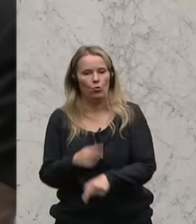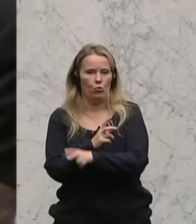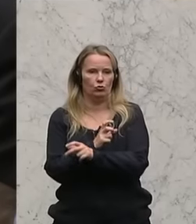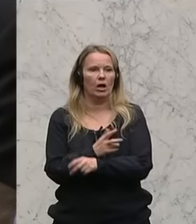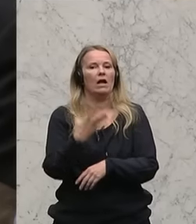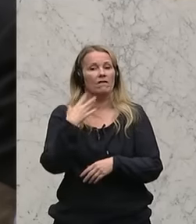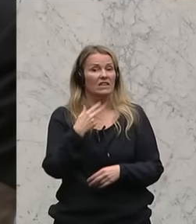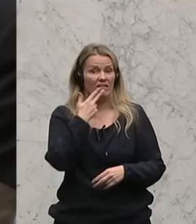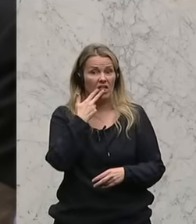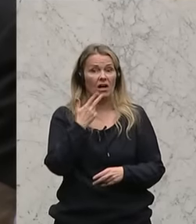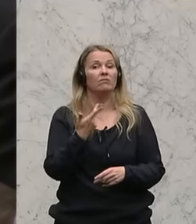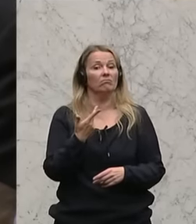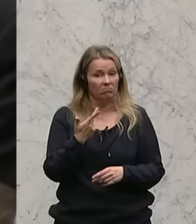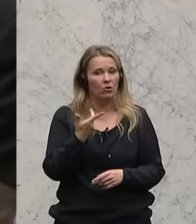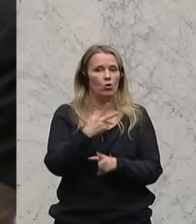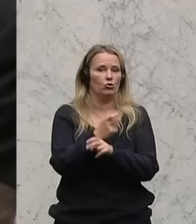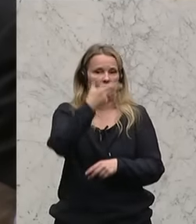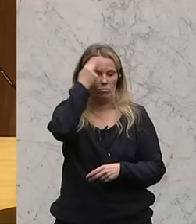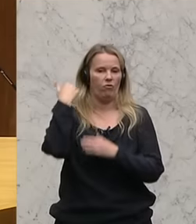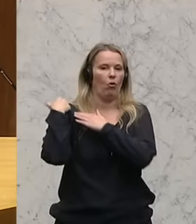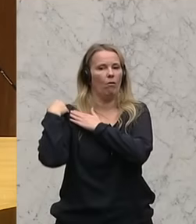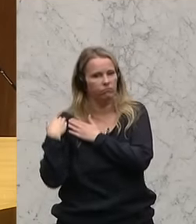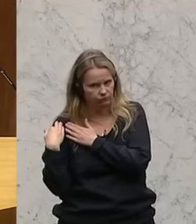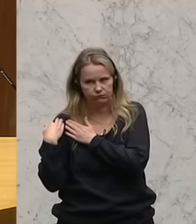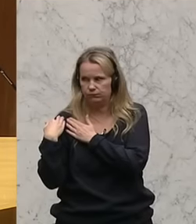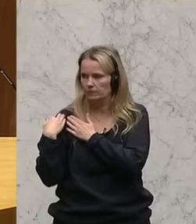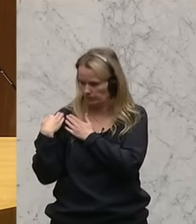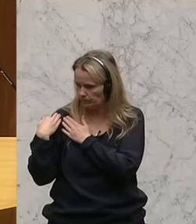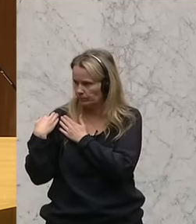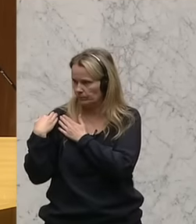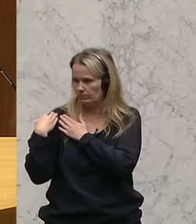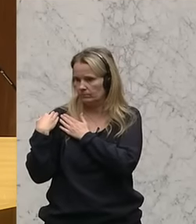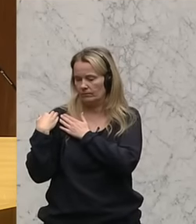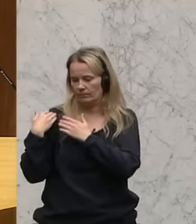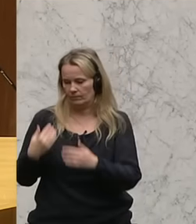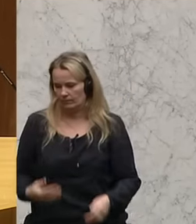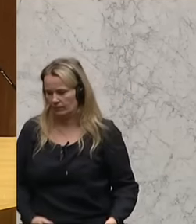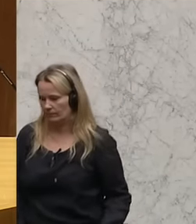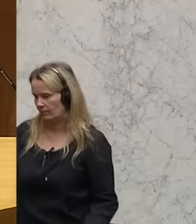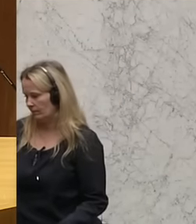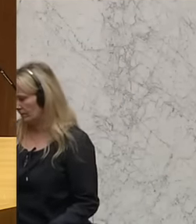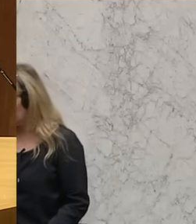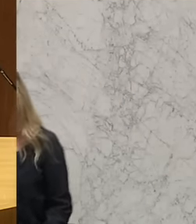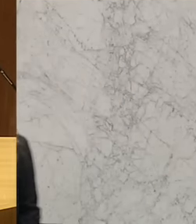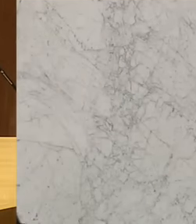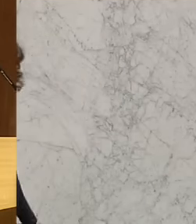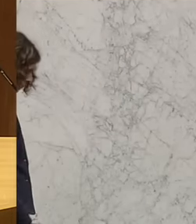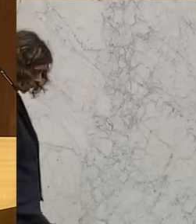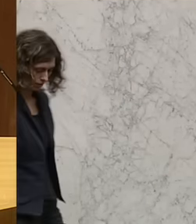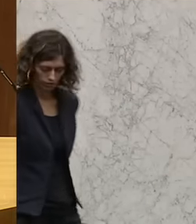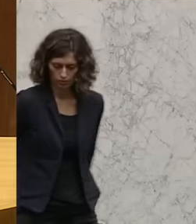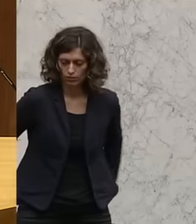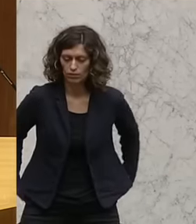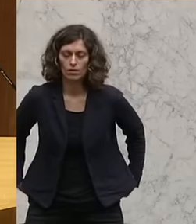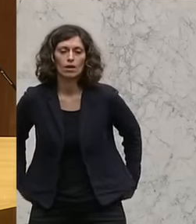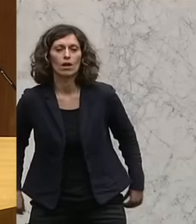auch wieder auf der Schulter der österreichischen Bevölkerung abgeladen zu werden. Das heißt, hier sind eine Vielzahl von Aufgaben anstehend, die Sie